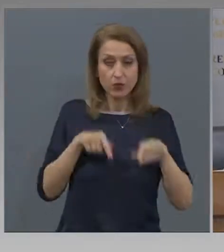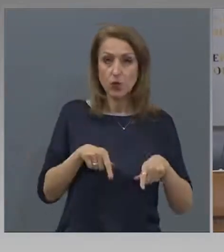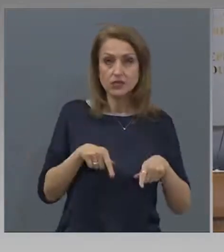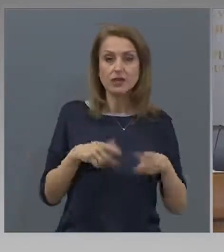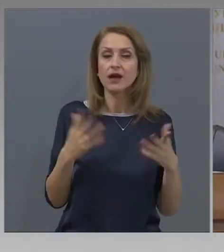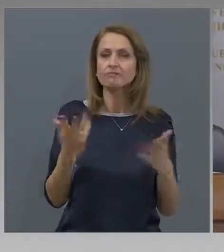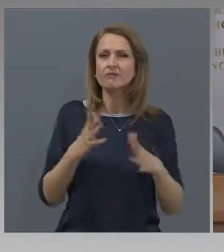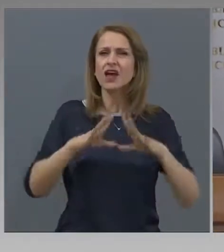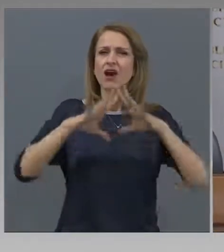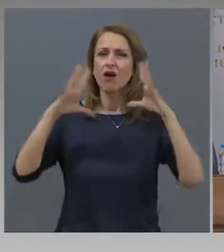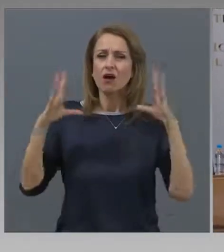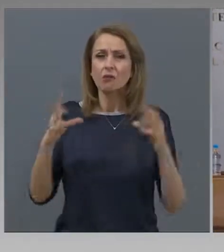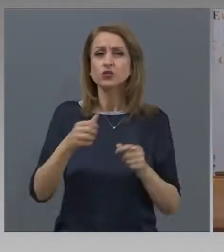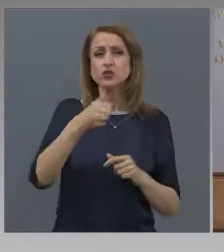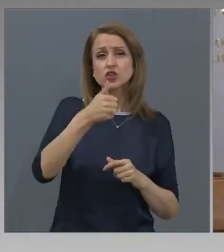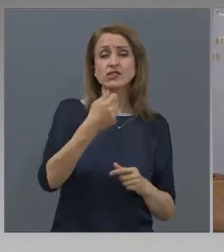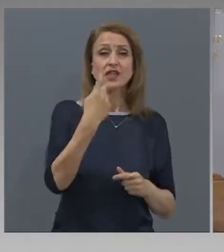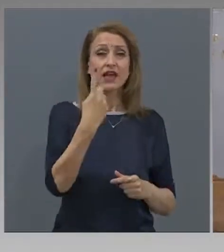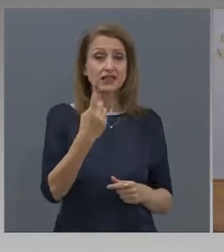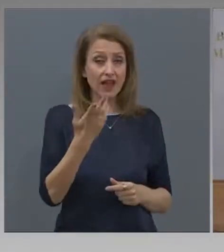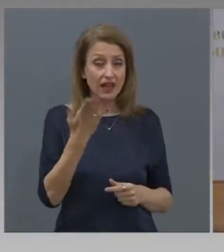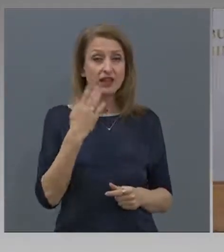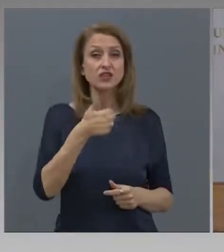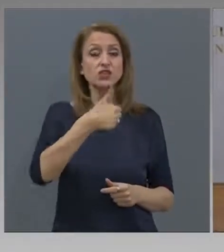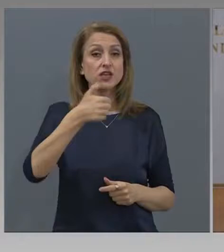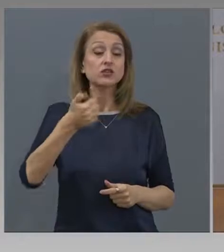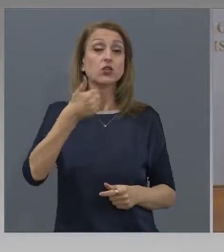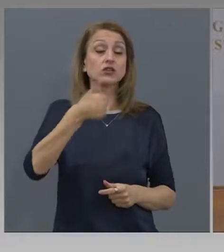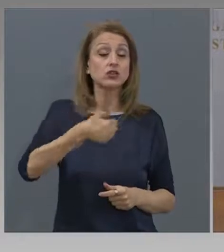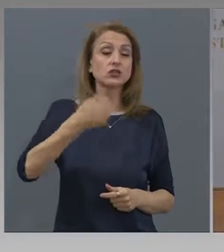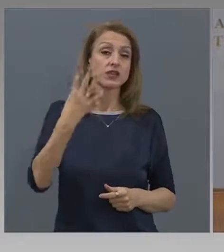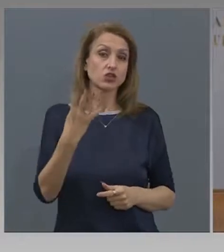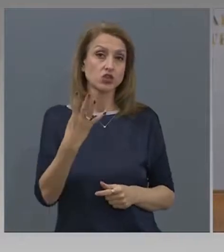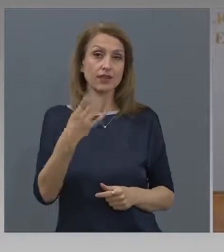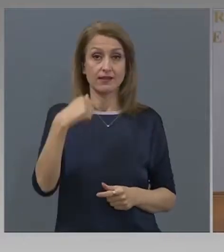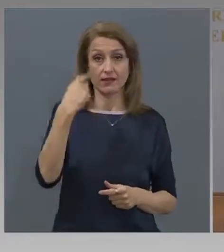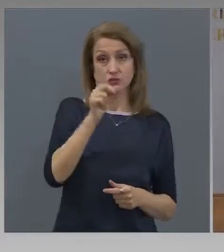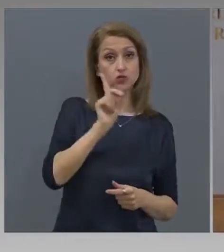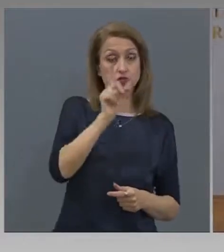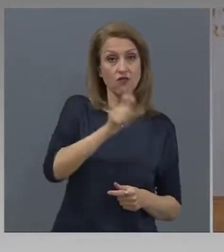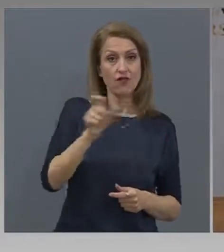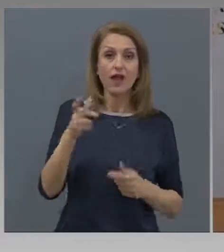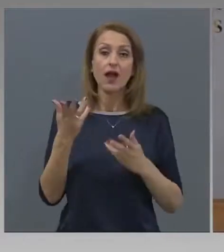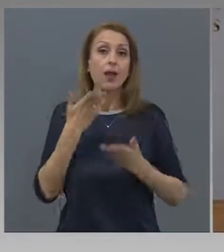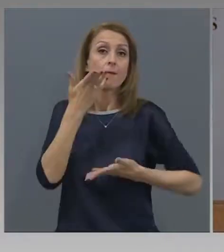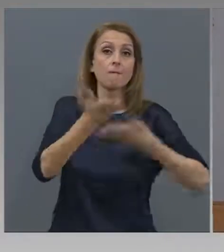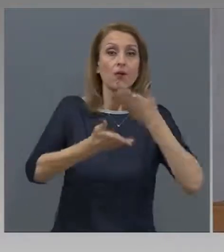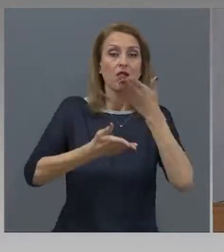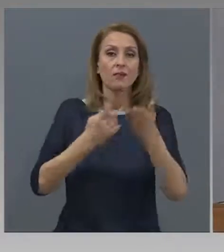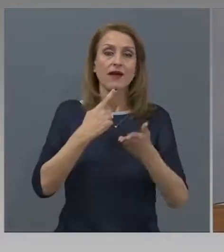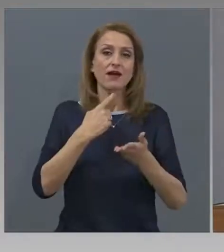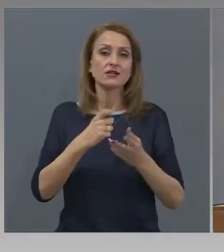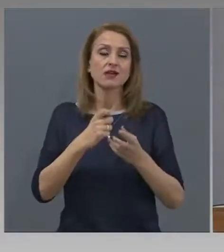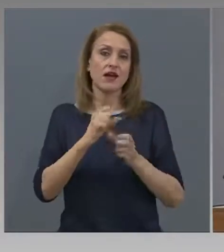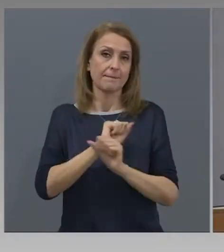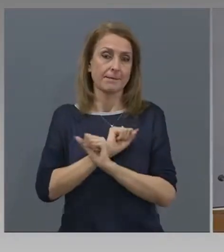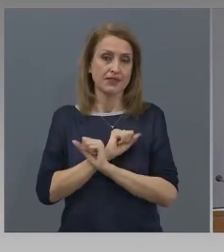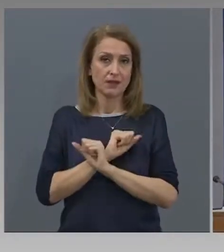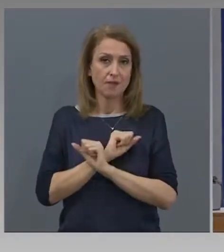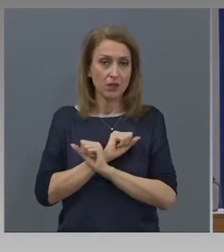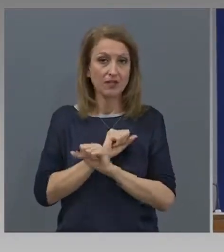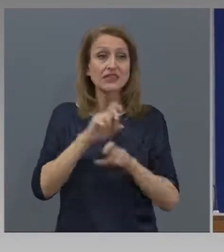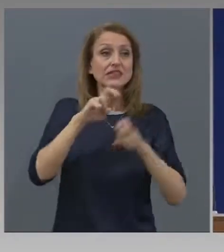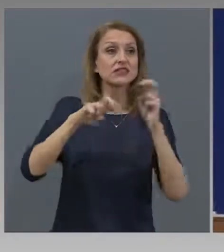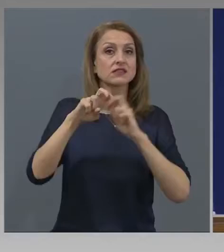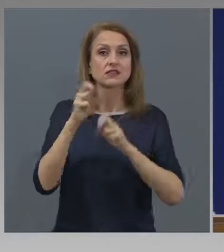61 644 лица, които са подали заявление като търсещи работа. Това са безработни